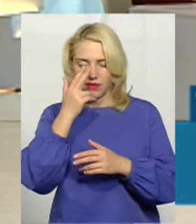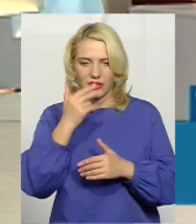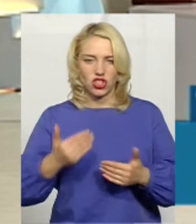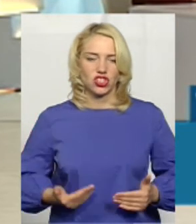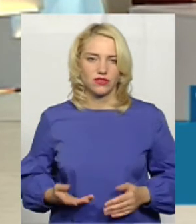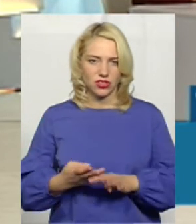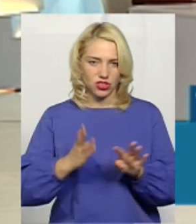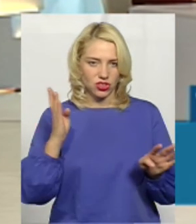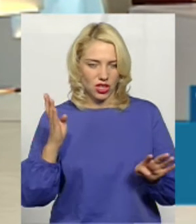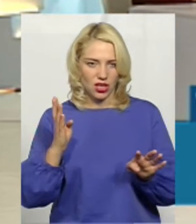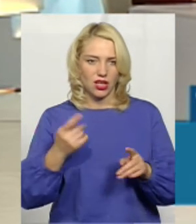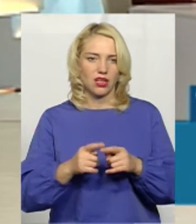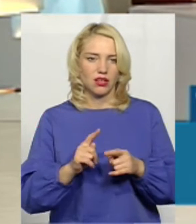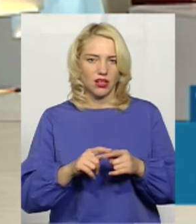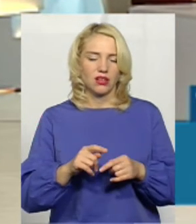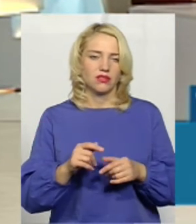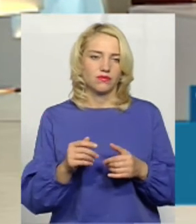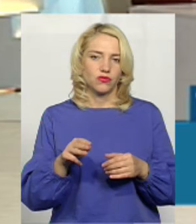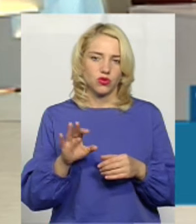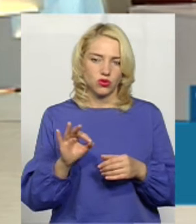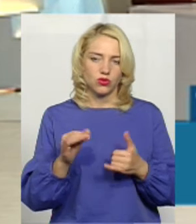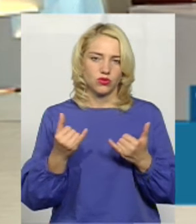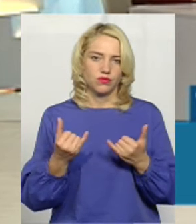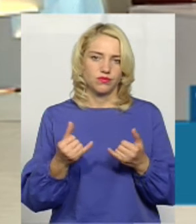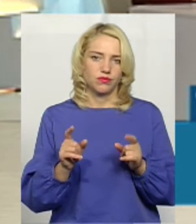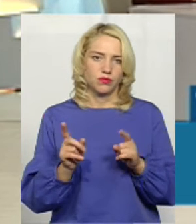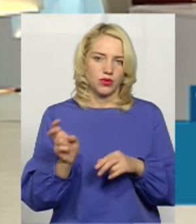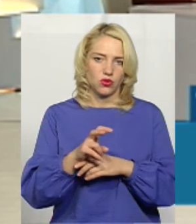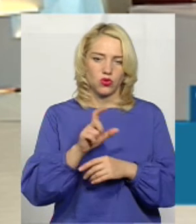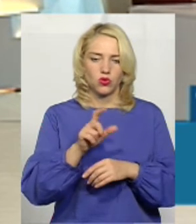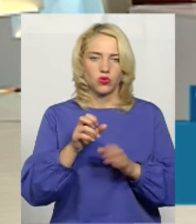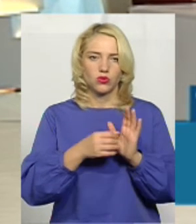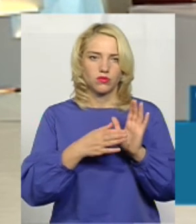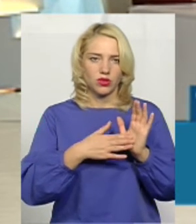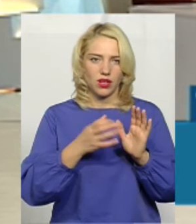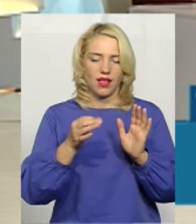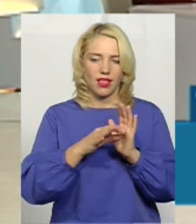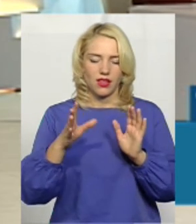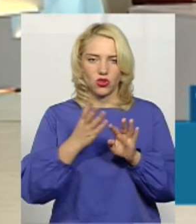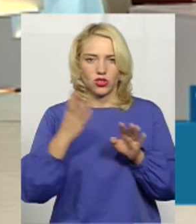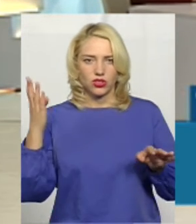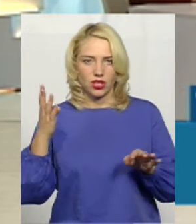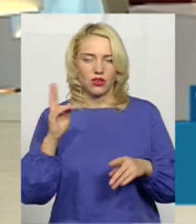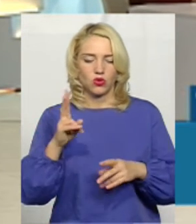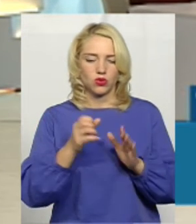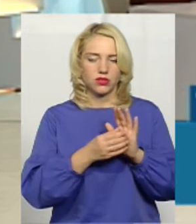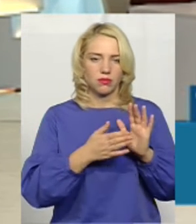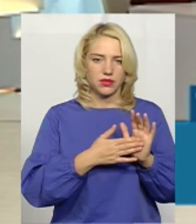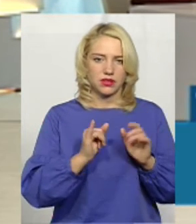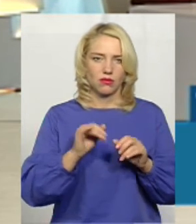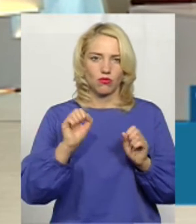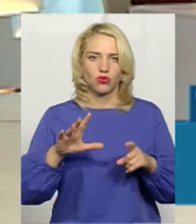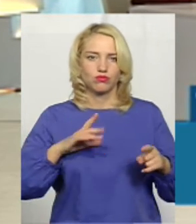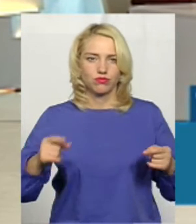такого більш серйозного віку, а тут приходять пацієнти, які записалися по електронній черзі, або їх записали, і